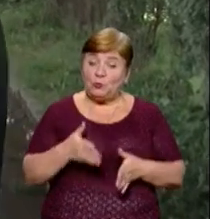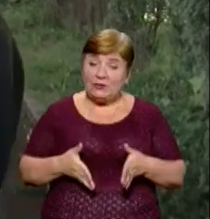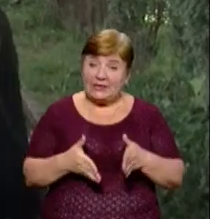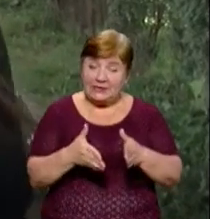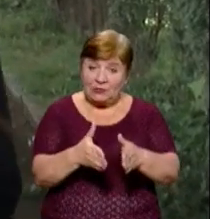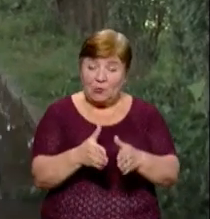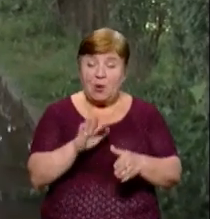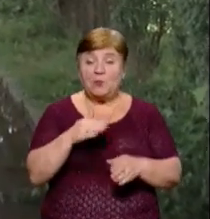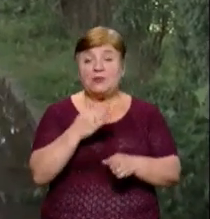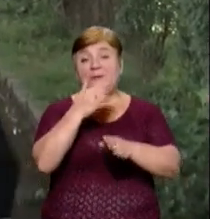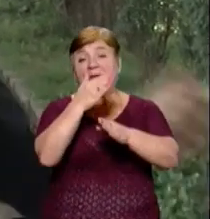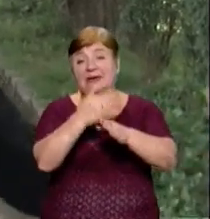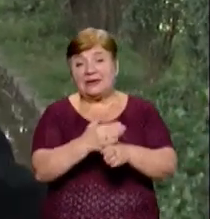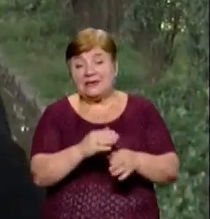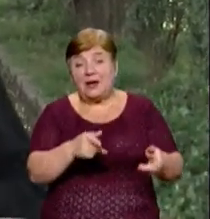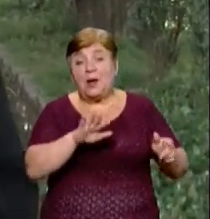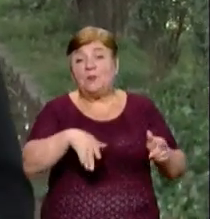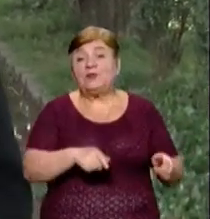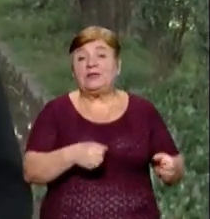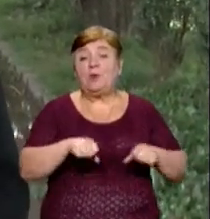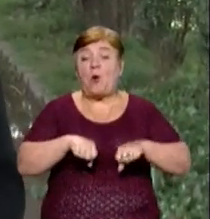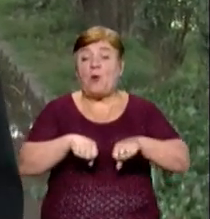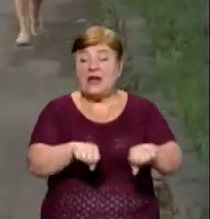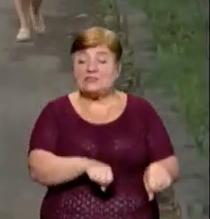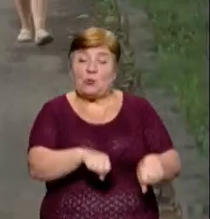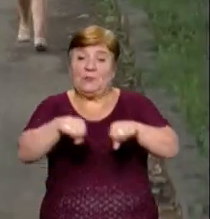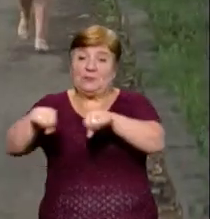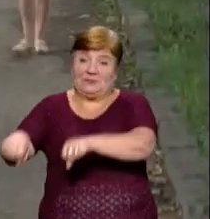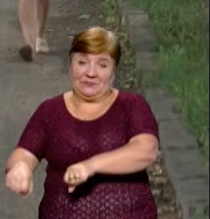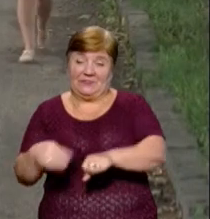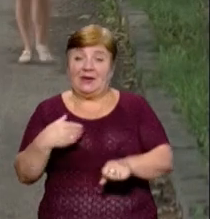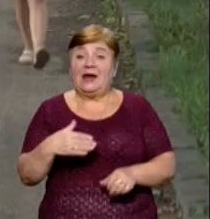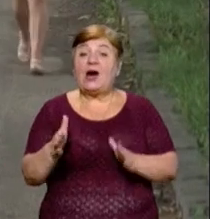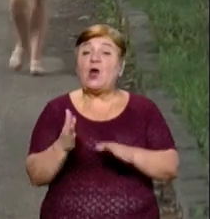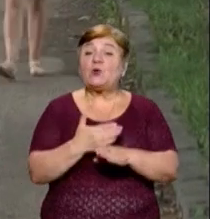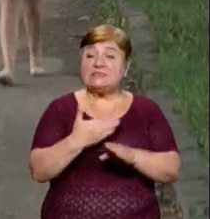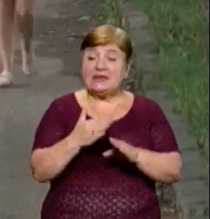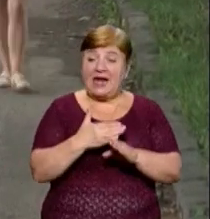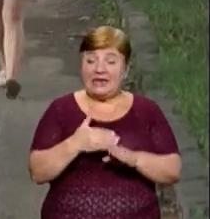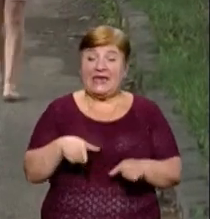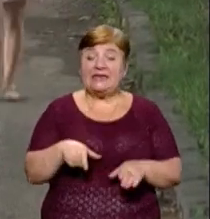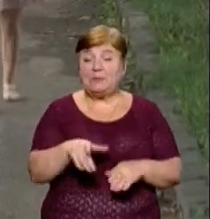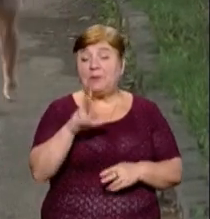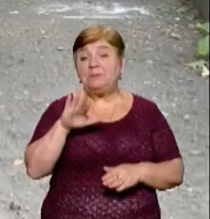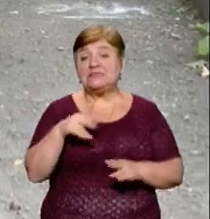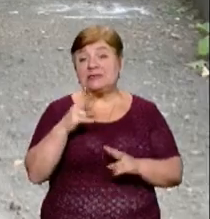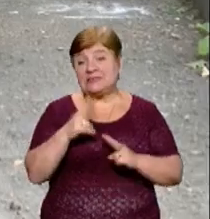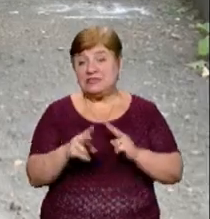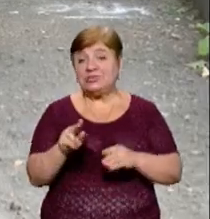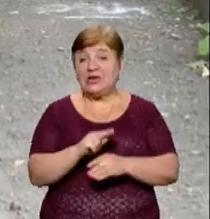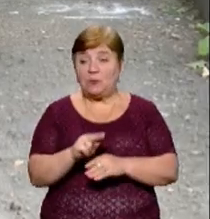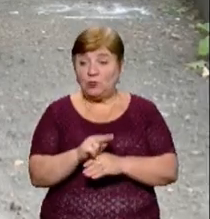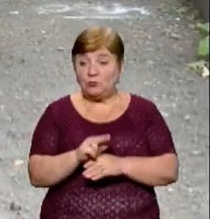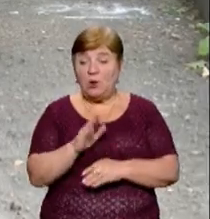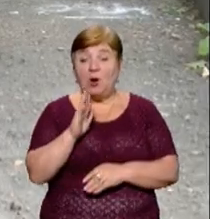вона перекрита, і потім просто переносити візочок через цю. Бордюр, який розділяє зараз набережну, після закінчення ремонту не